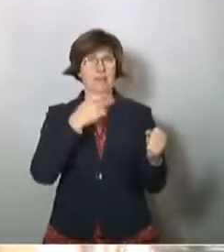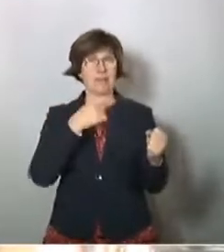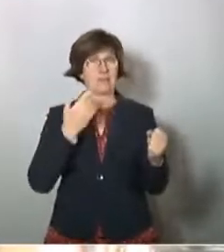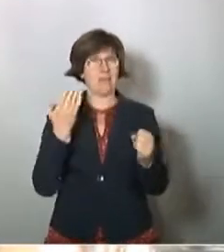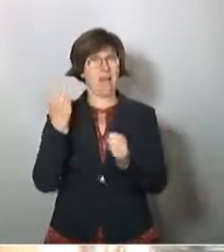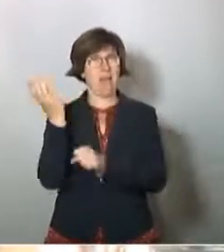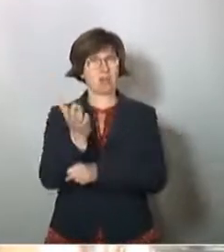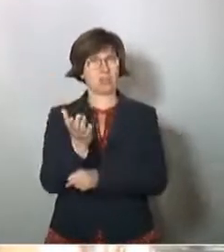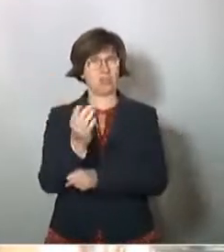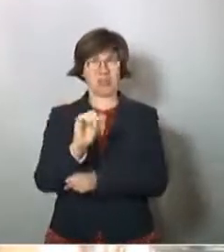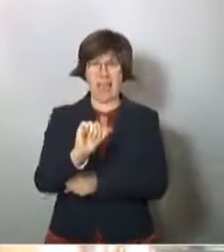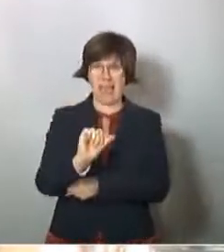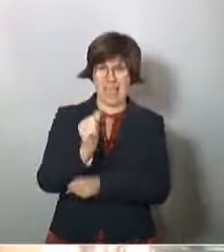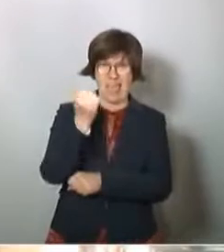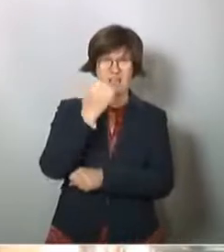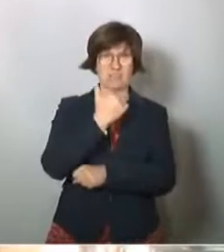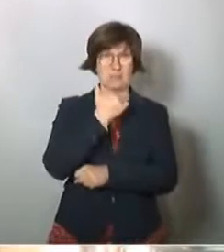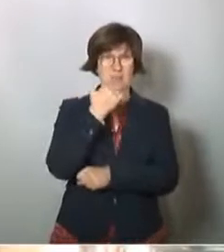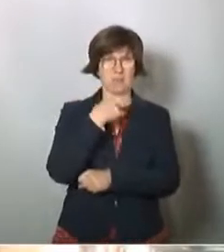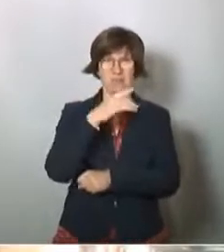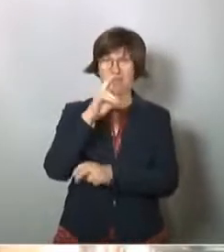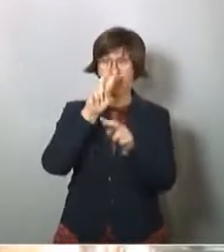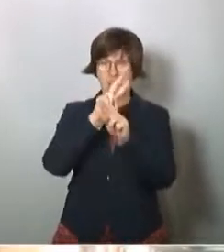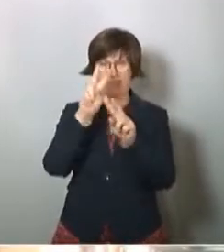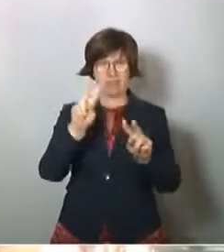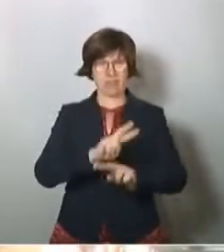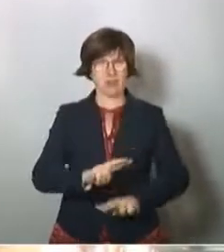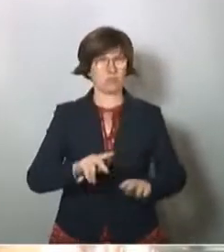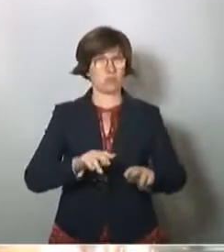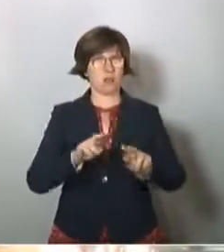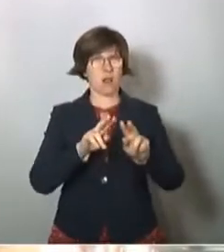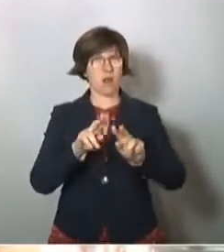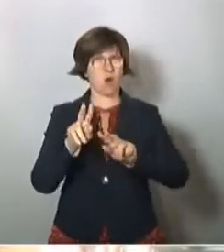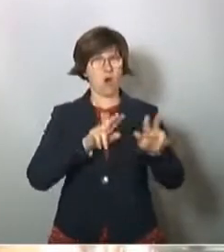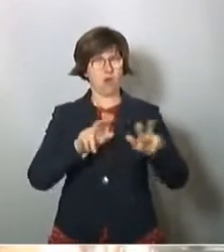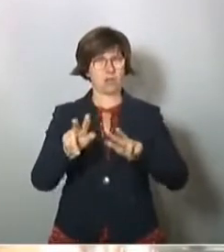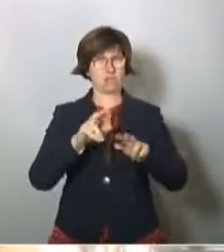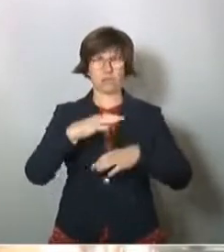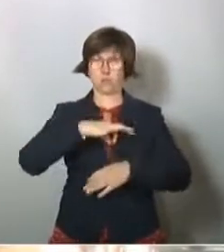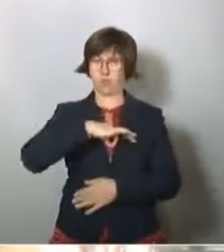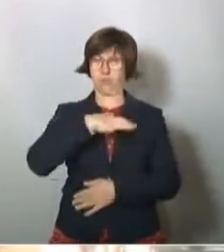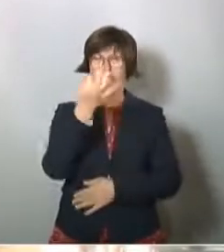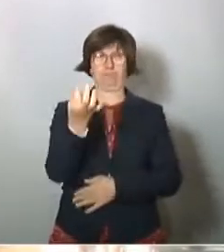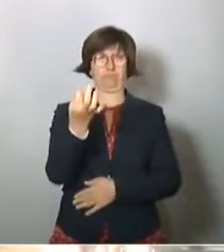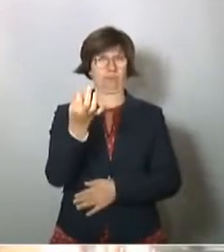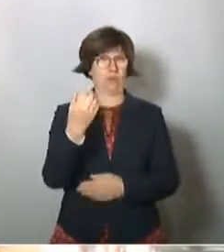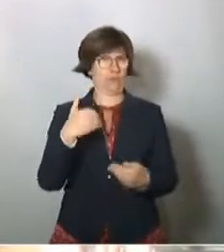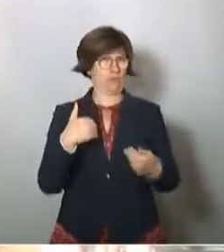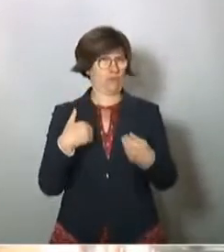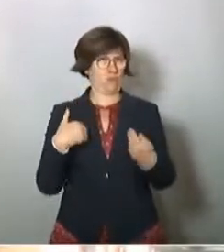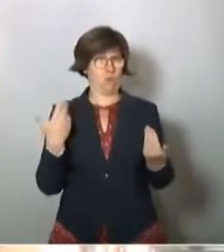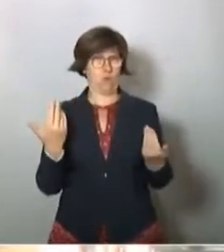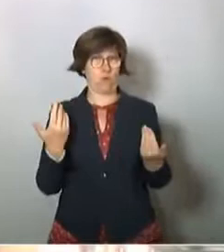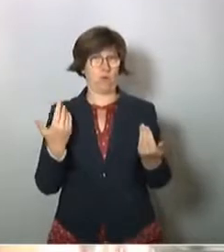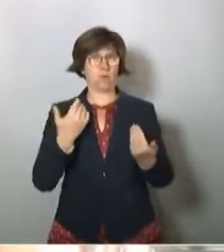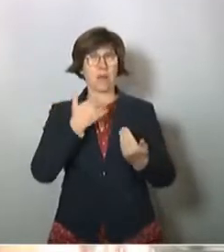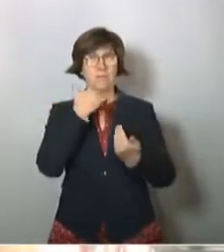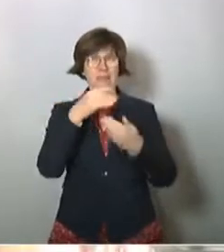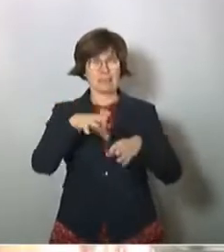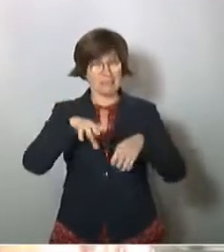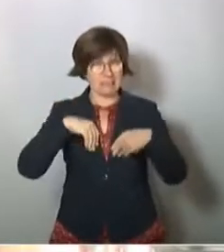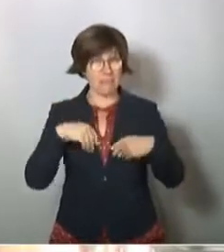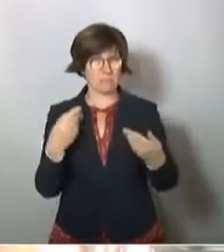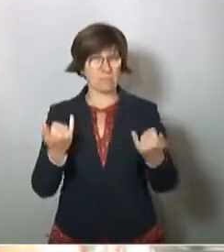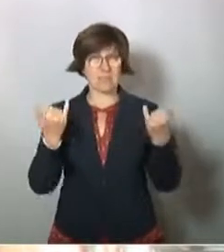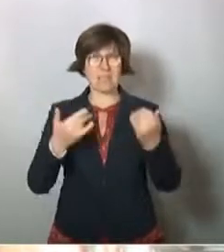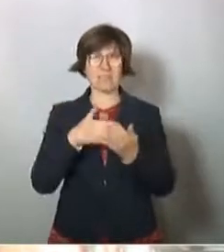für diesen ersten Bericht einer internationalen Organisation gewählt wurde und der Bericht angenommen wurde.